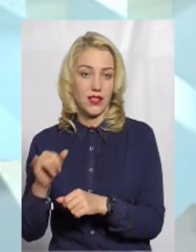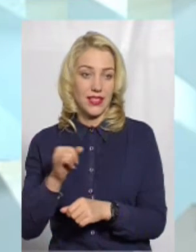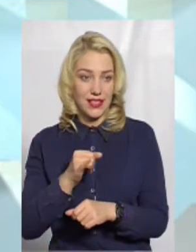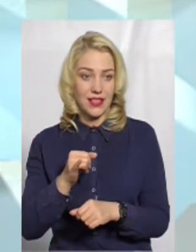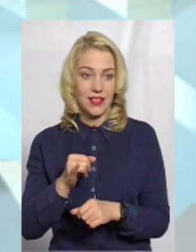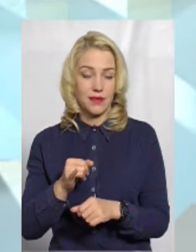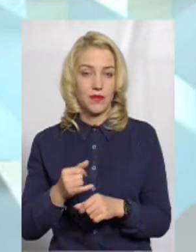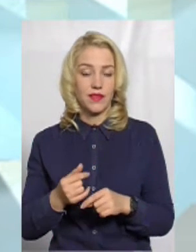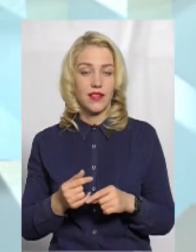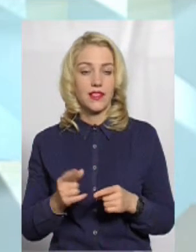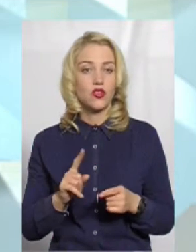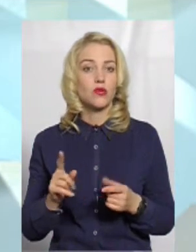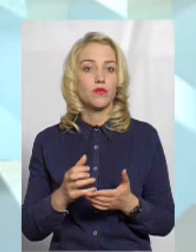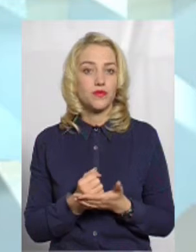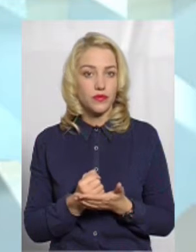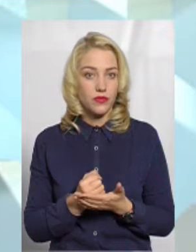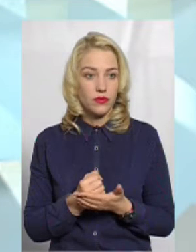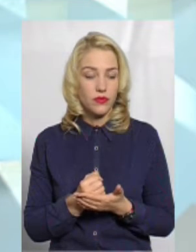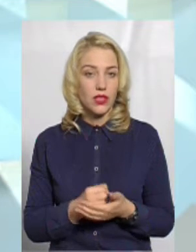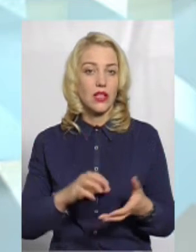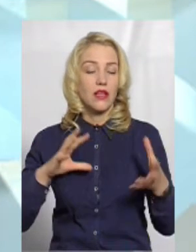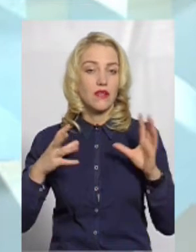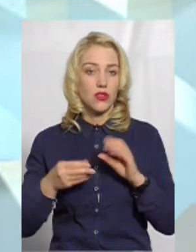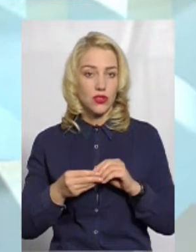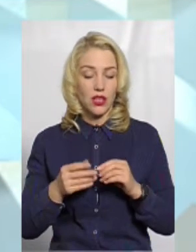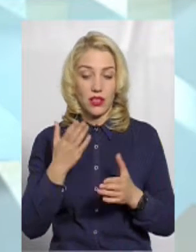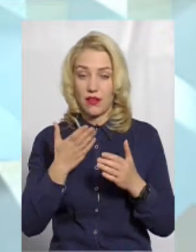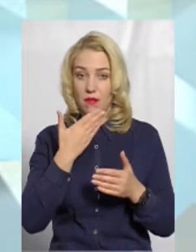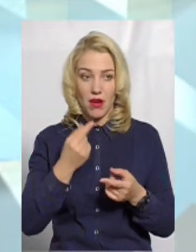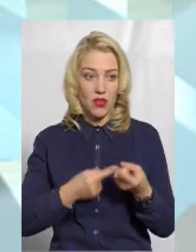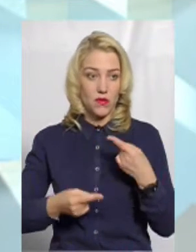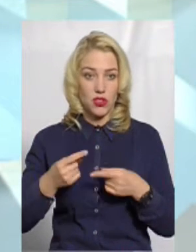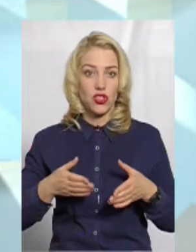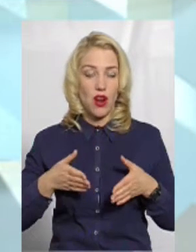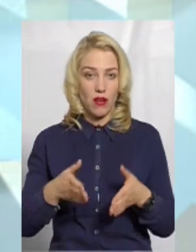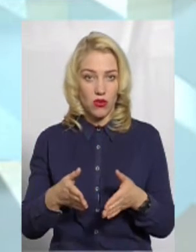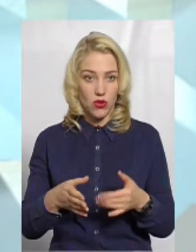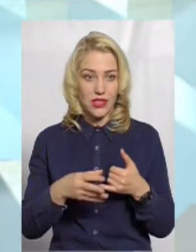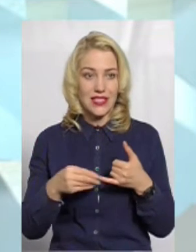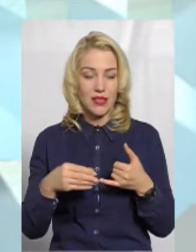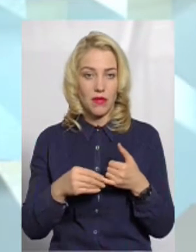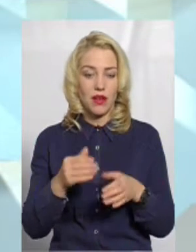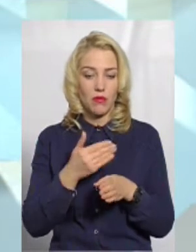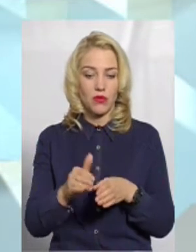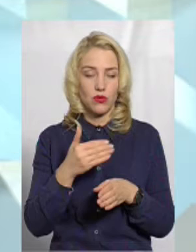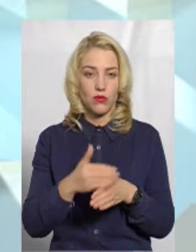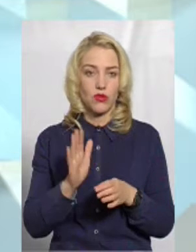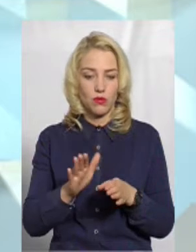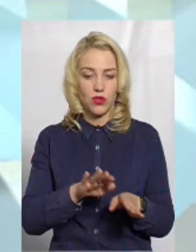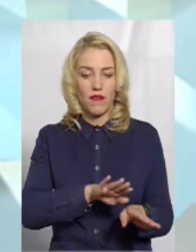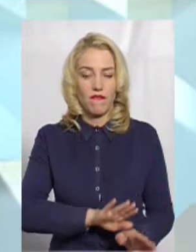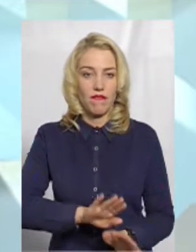цей. І все рівно, оскільки немає зворотного шляху, то земля помаленьку буде